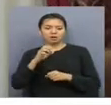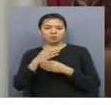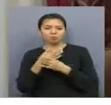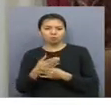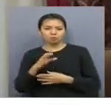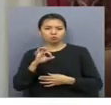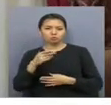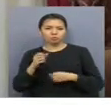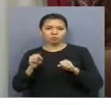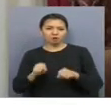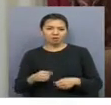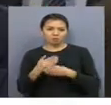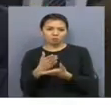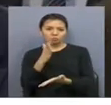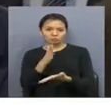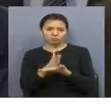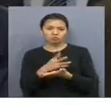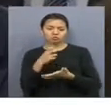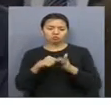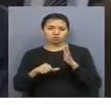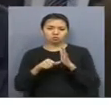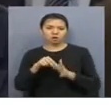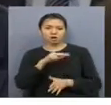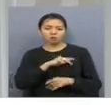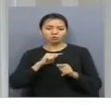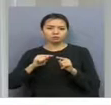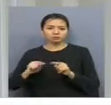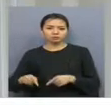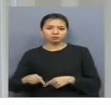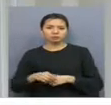көмек көрсетілді. Бұрын сотталған 146 адам жұмысқа орналасықан.